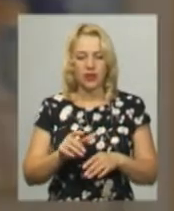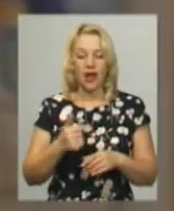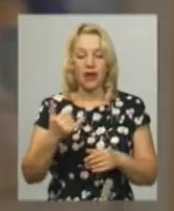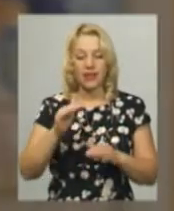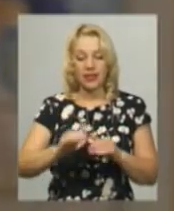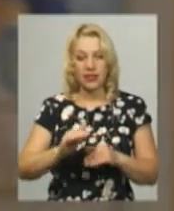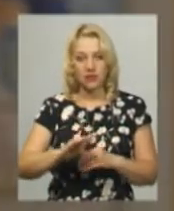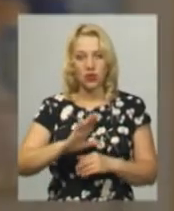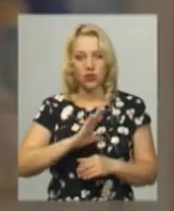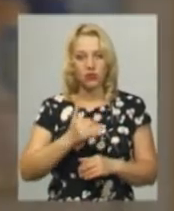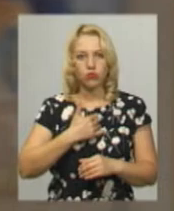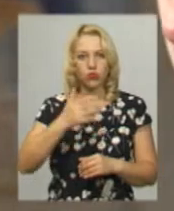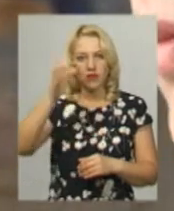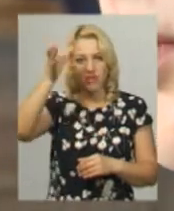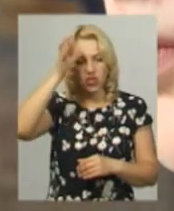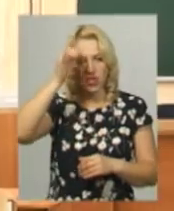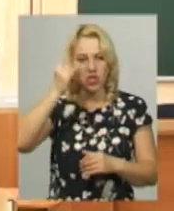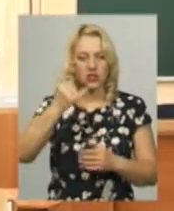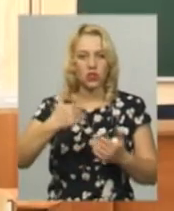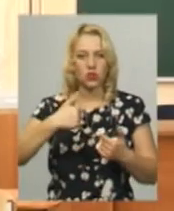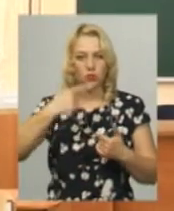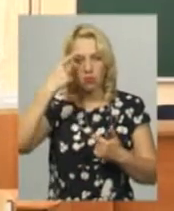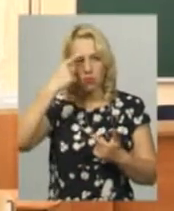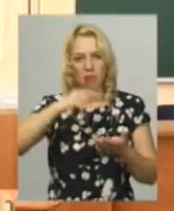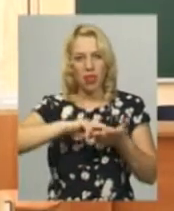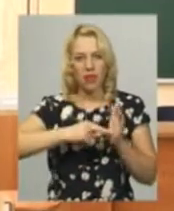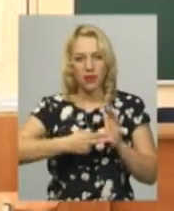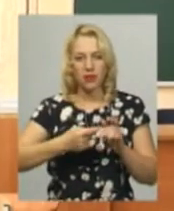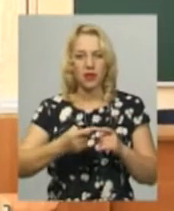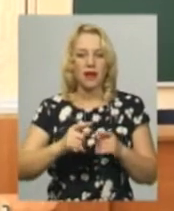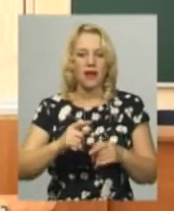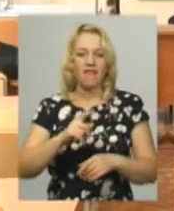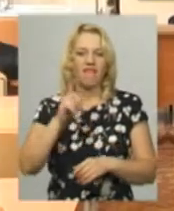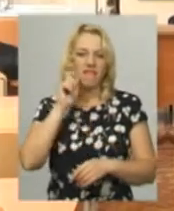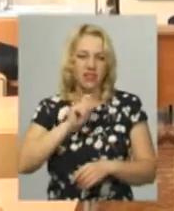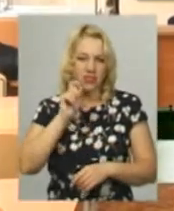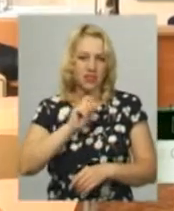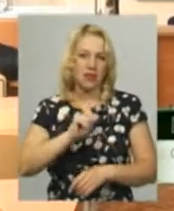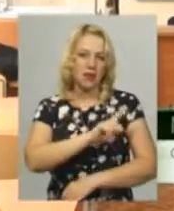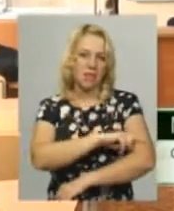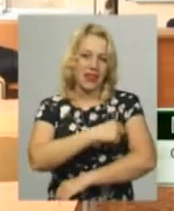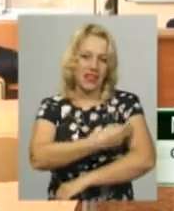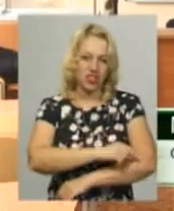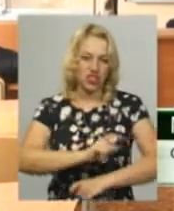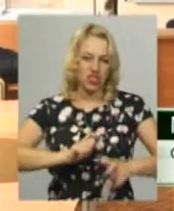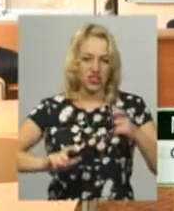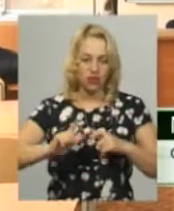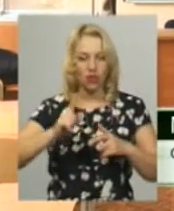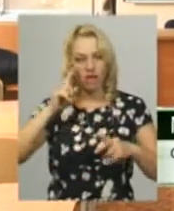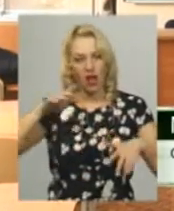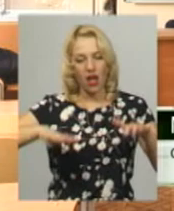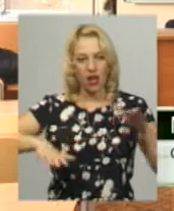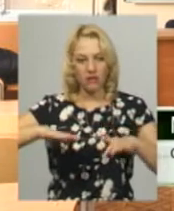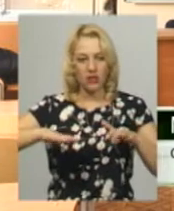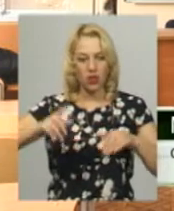зараз він націлений здобувати медичну освіту. В планах Вінницький медичний інститут вагався. Спочатку була перспектива